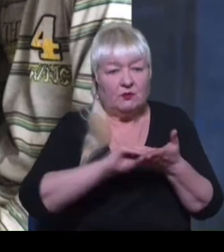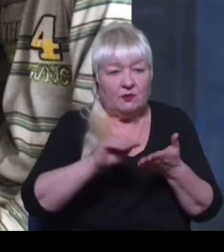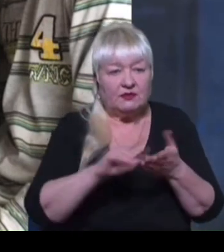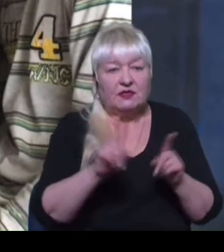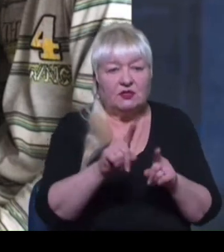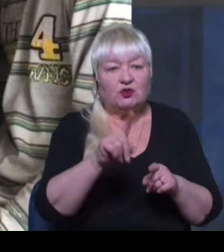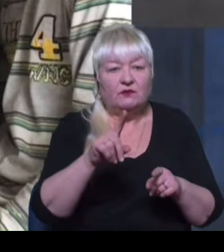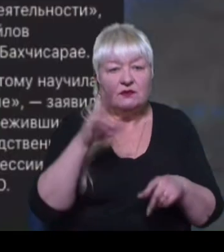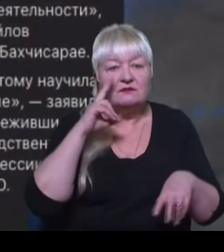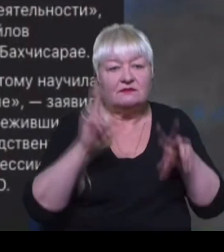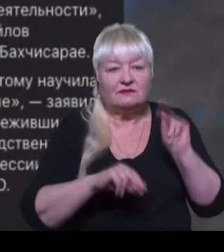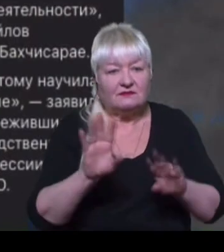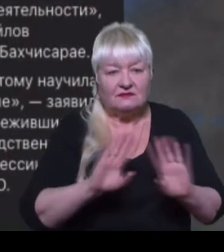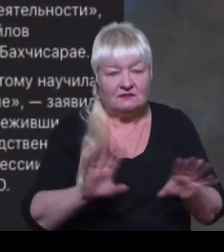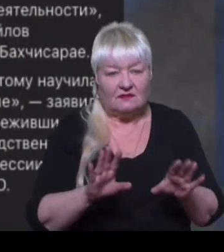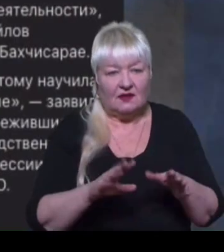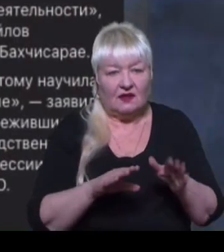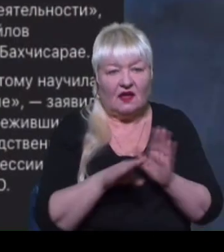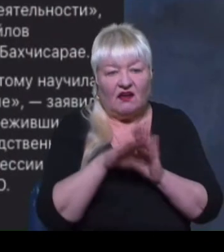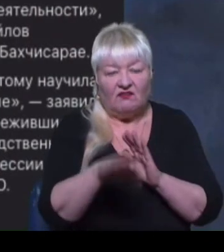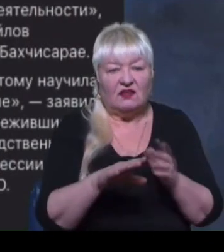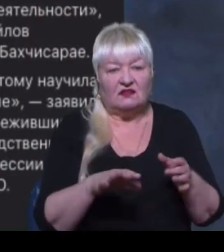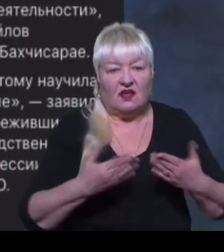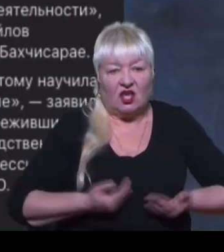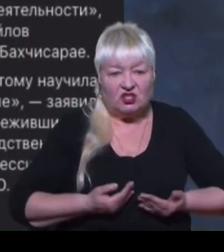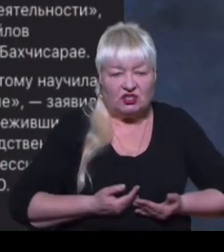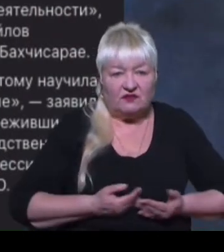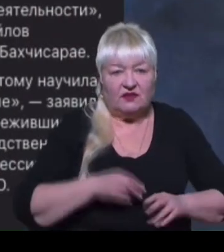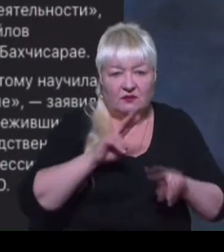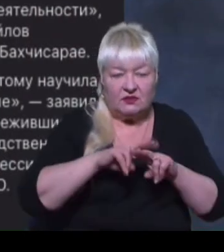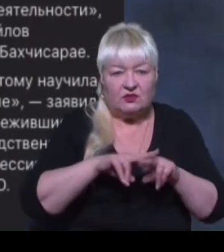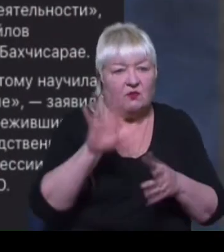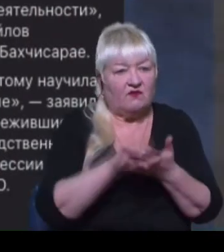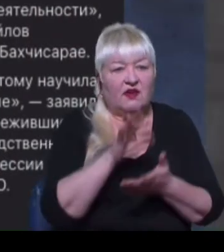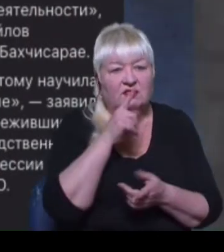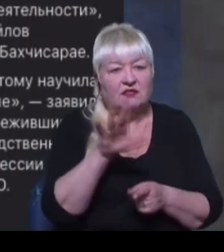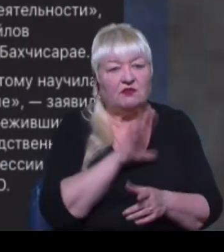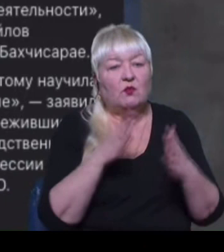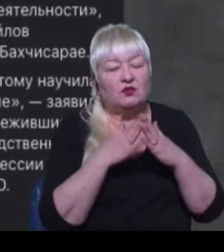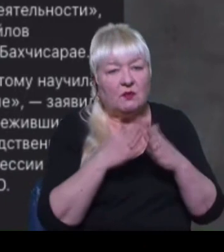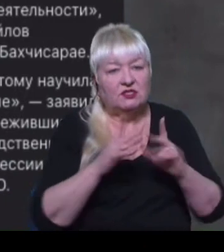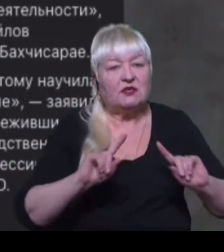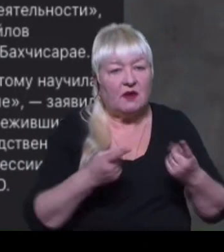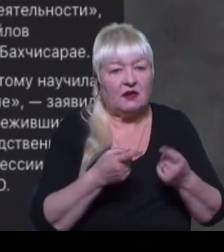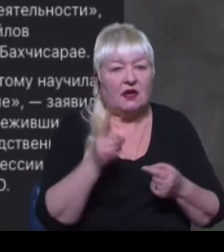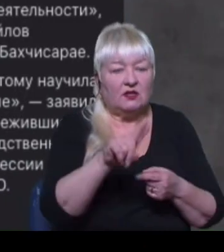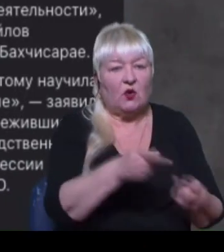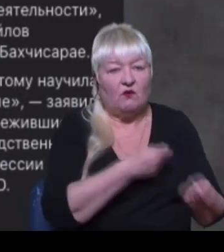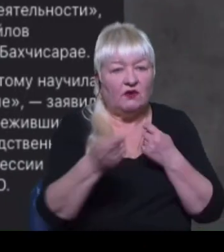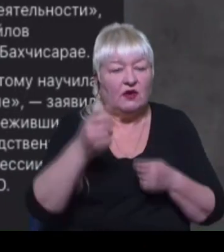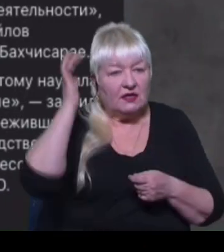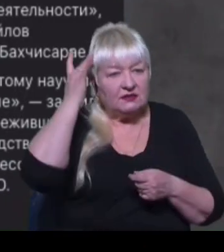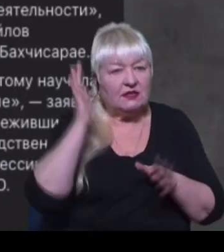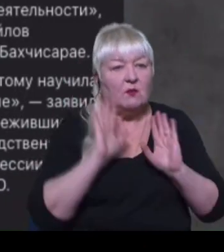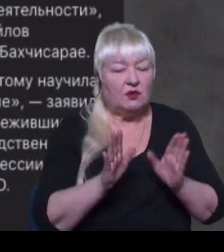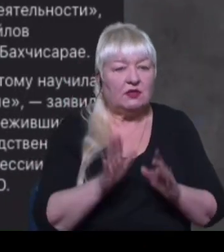навіть не сподівається випіс в'язниці живим. Весь час до вироку Амєта Сулейманов знаходився під домашнім арештом, але його вивозуть з Криму, як